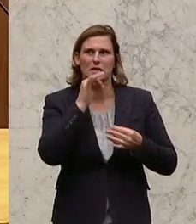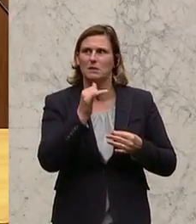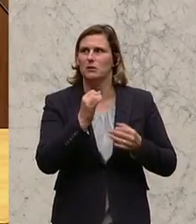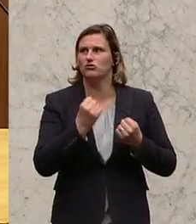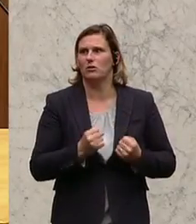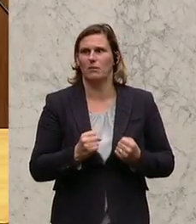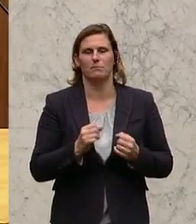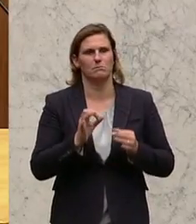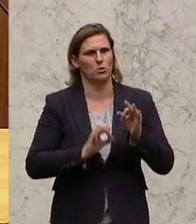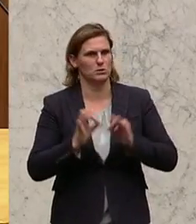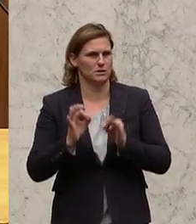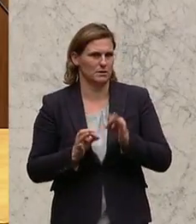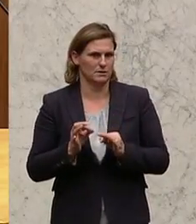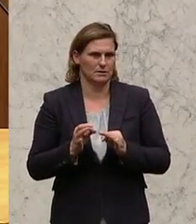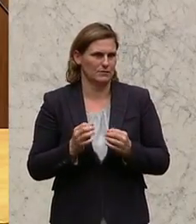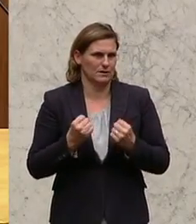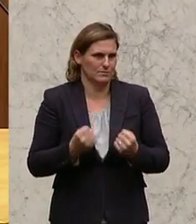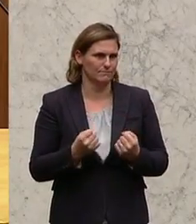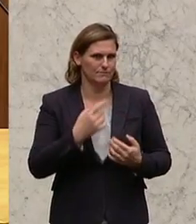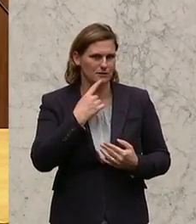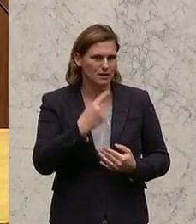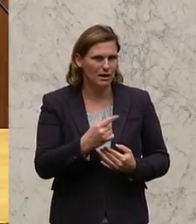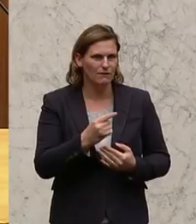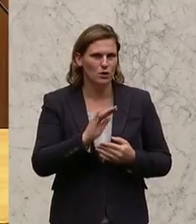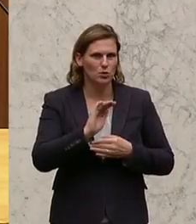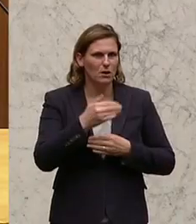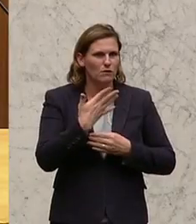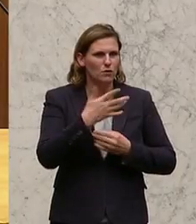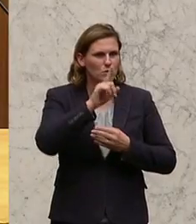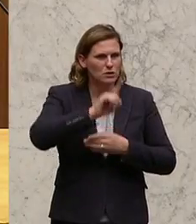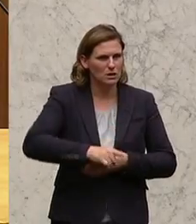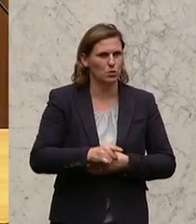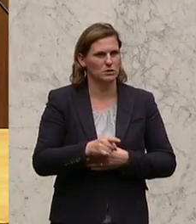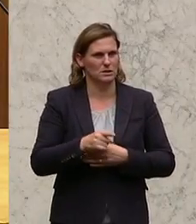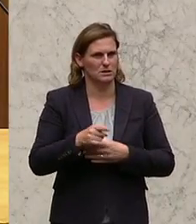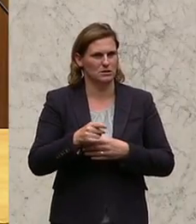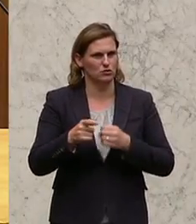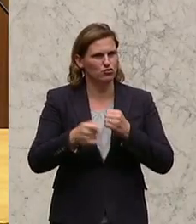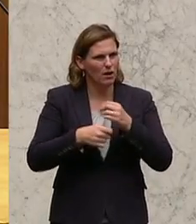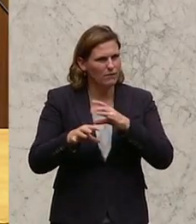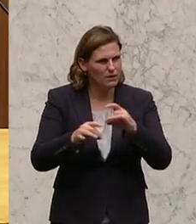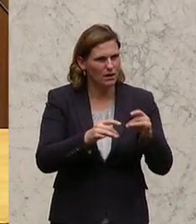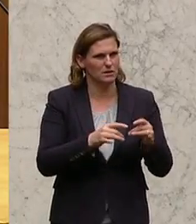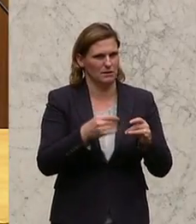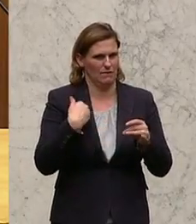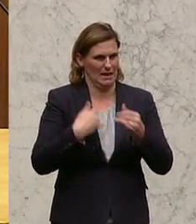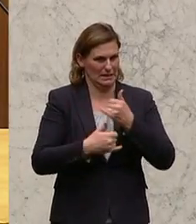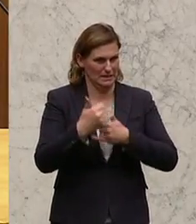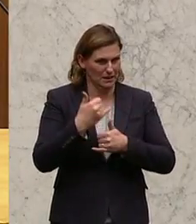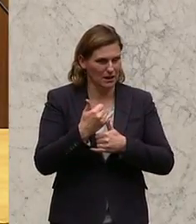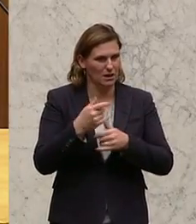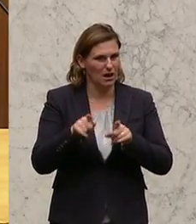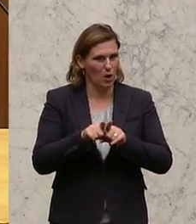wirklich aussagekräftig. Bei über 500.000 Delikten im Jahr 2015 sind circa 1.100 im